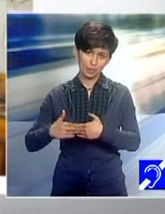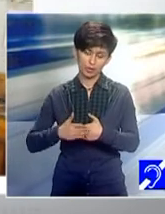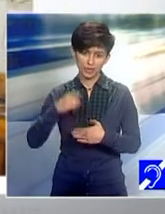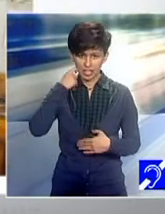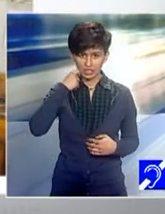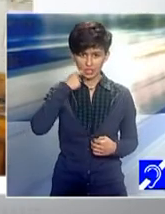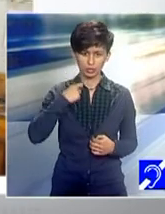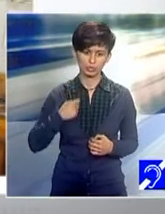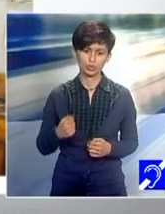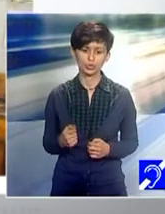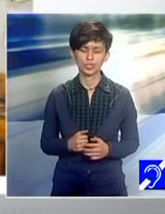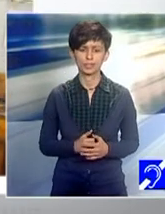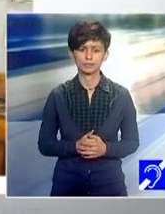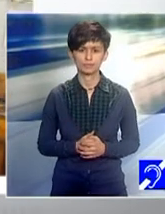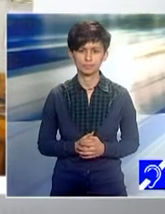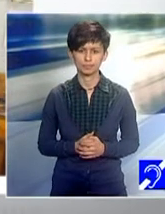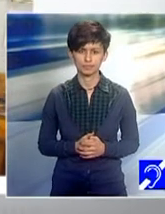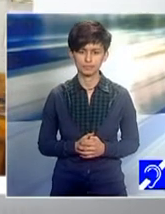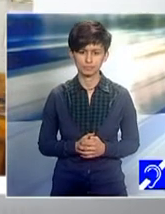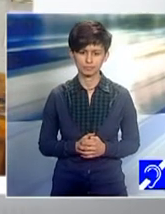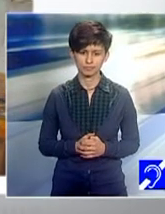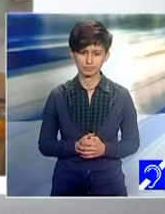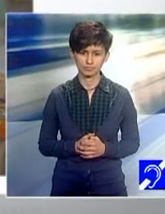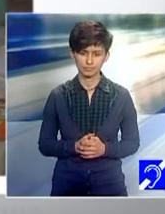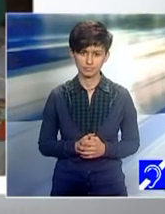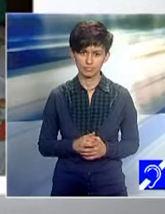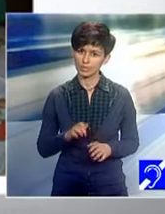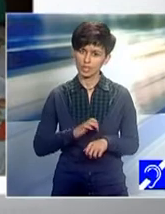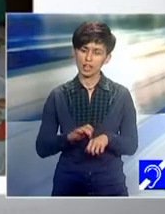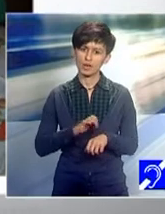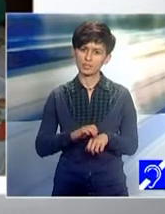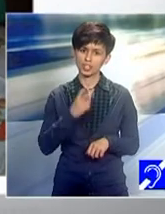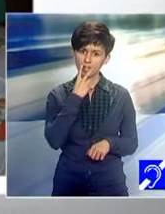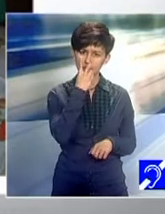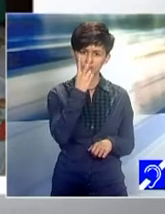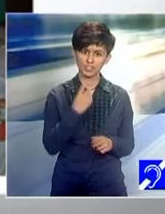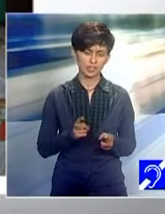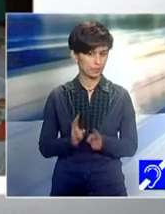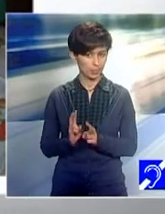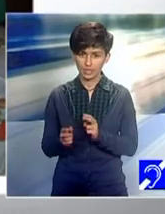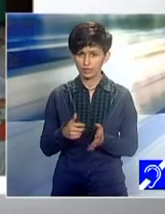vedem chiar cum funcționează un sat și